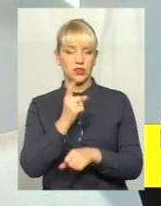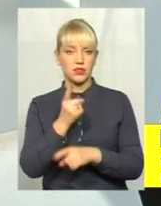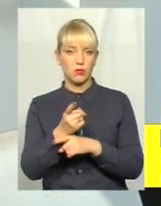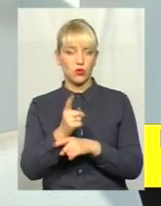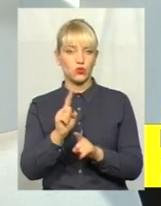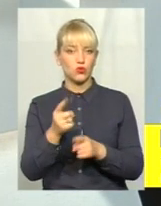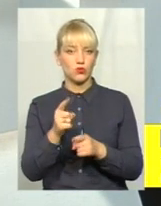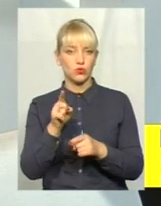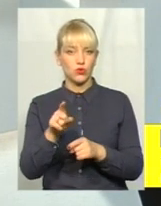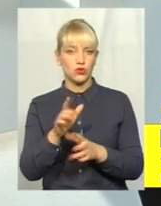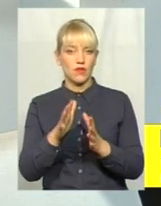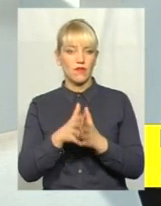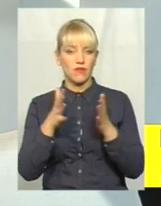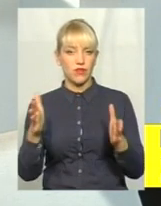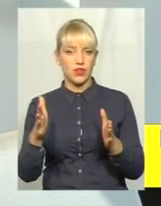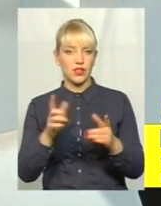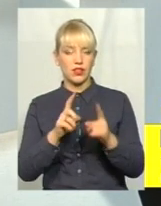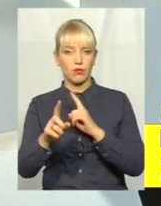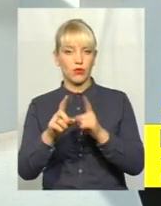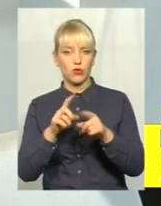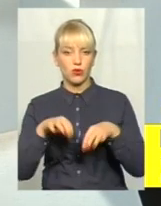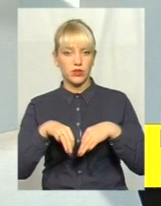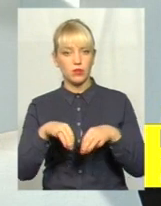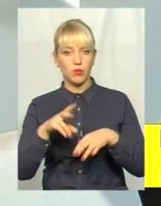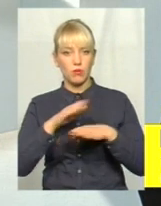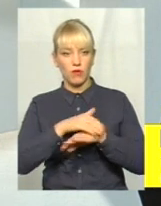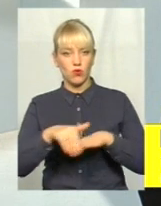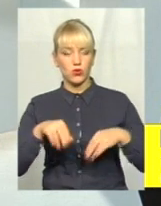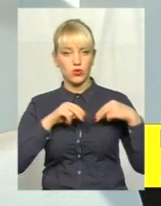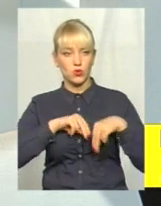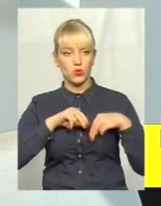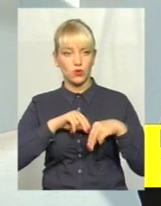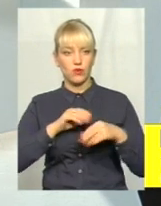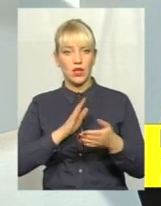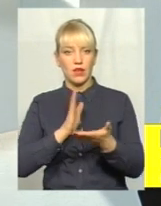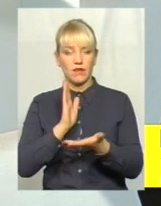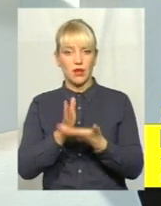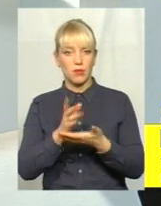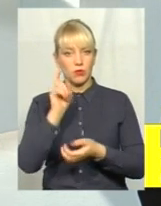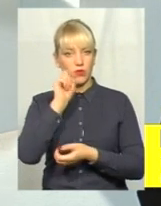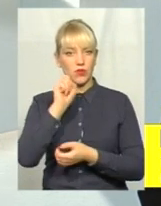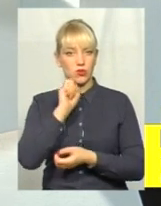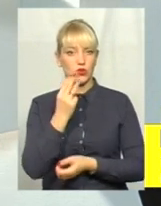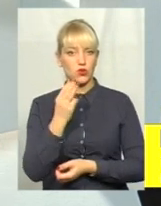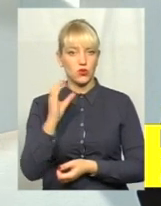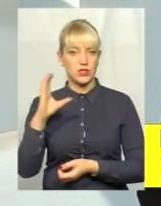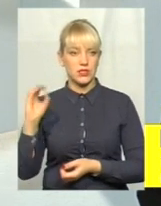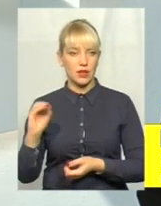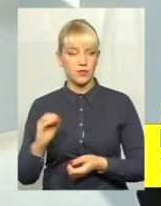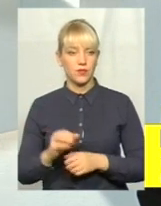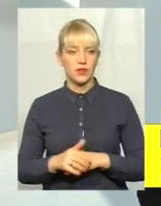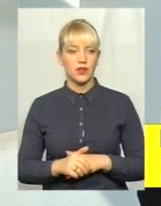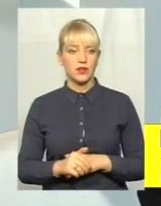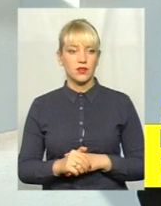Тому що великий поток транспорту у нас по вулиці Трудовій, в напрямку Вінницького шосе, так як телеглядач